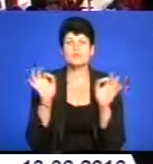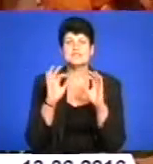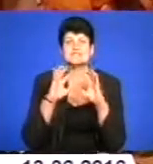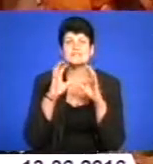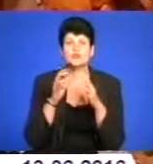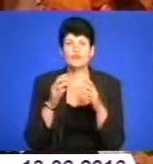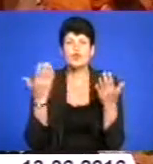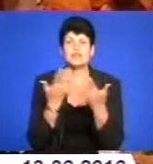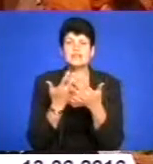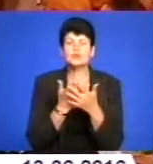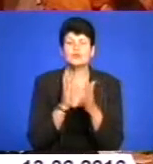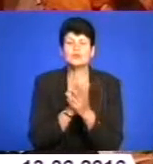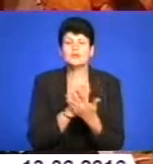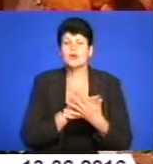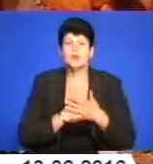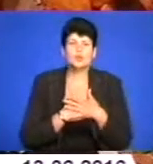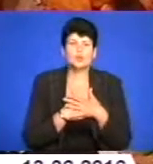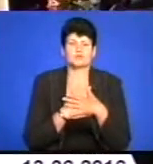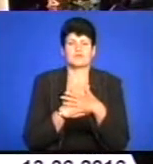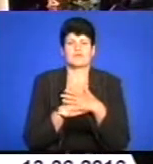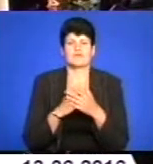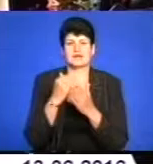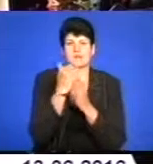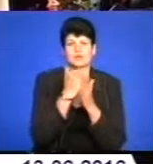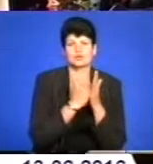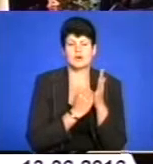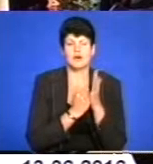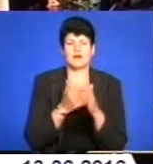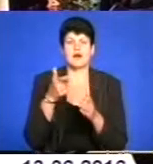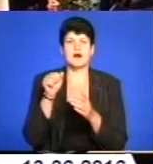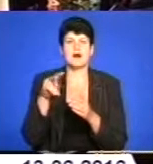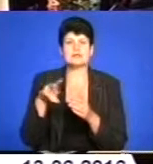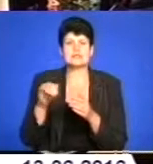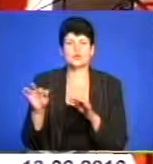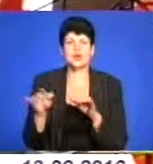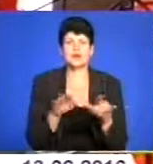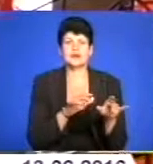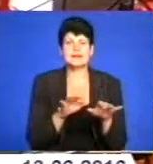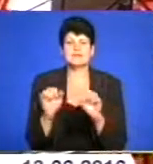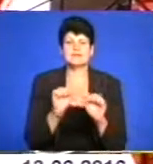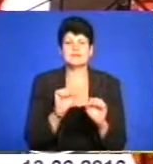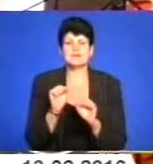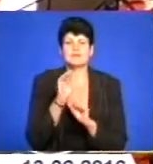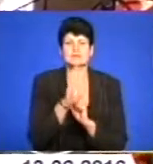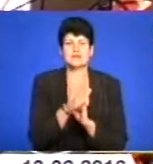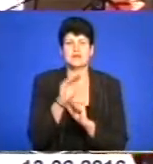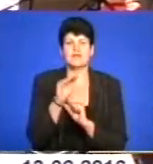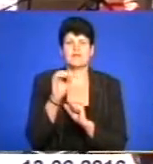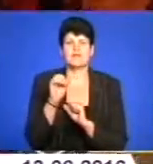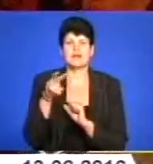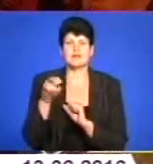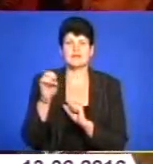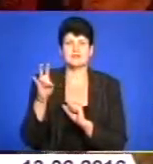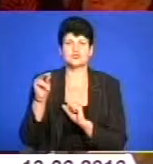кіно» є однією з найулюбленіших у репертуарі Муніципального Галицького камерного оркестру під керівництвом Василя Фаленчака.